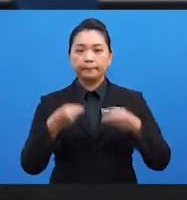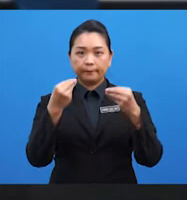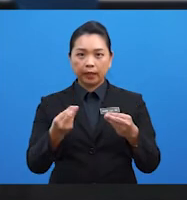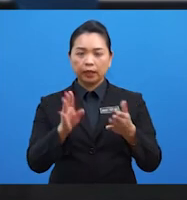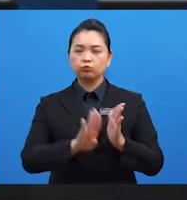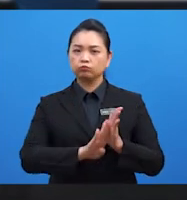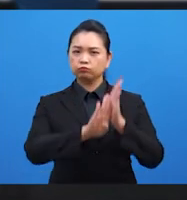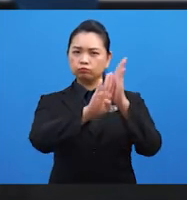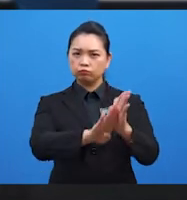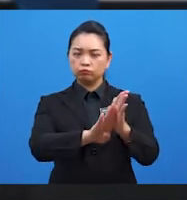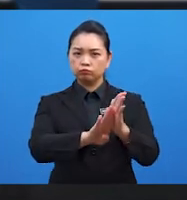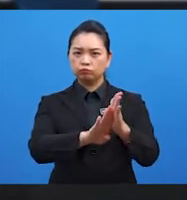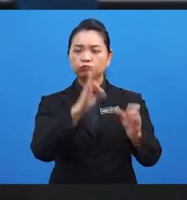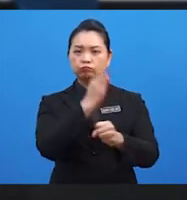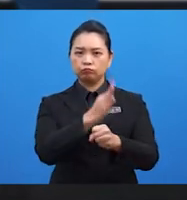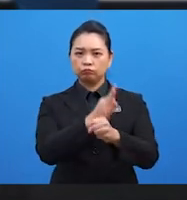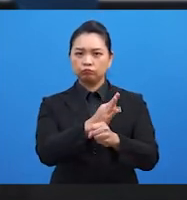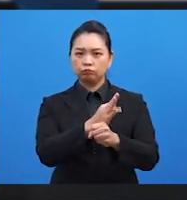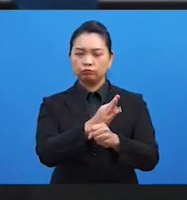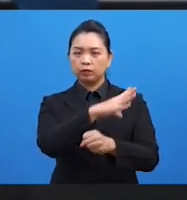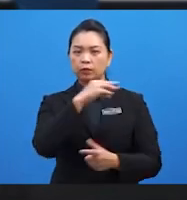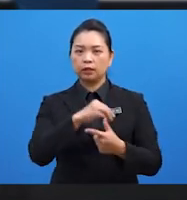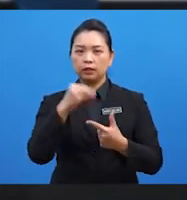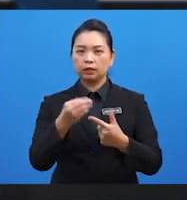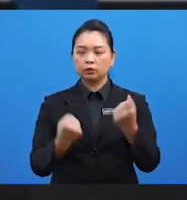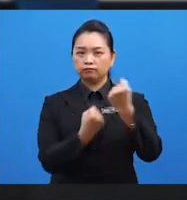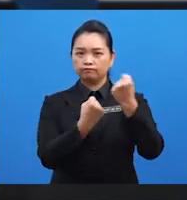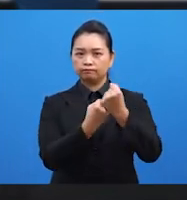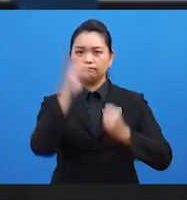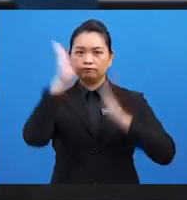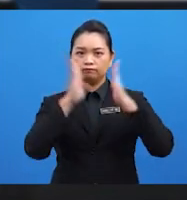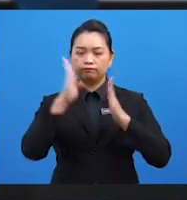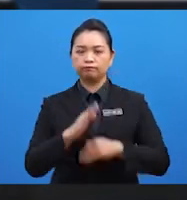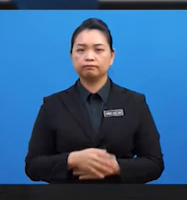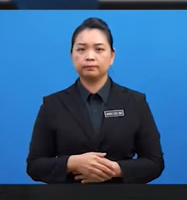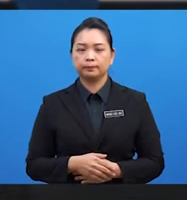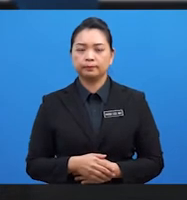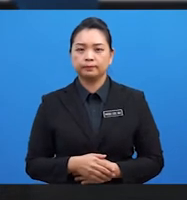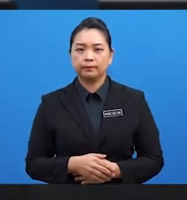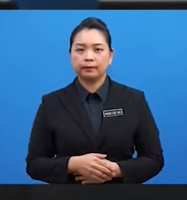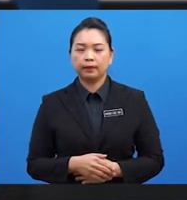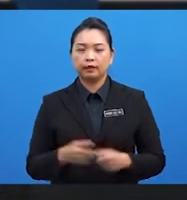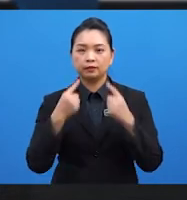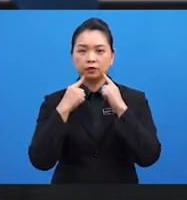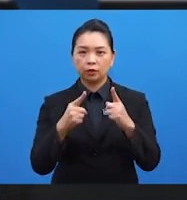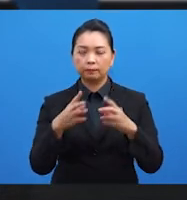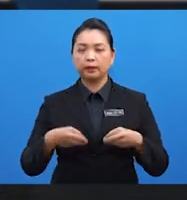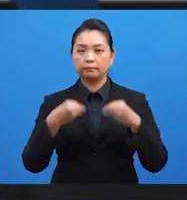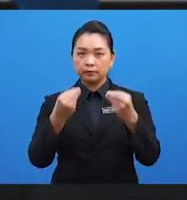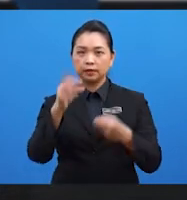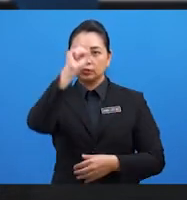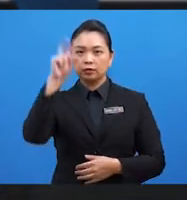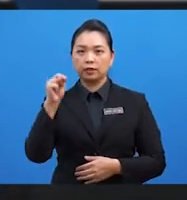membuktikan peranan atau sumbangan Malaysia dalam PBB jawapan bagi soalan ini